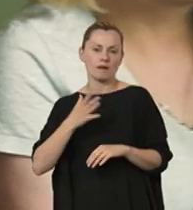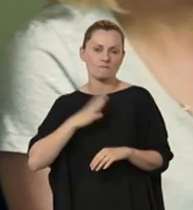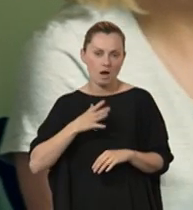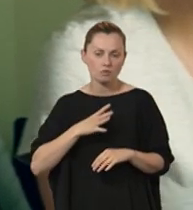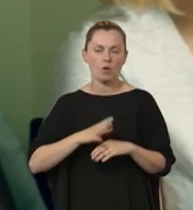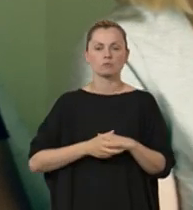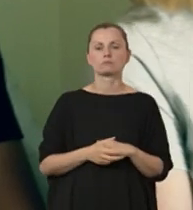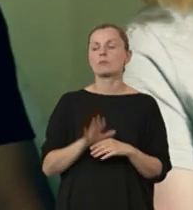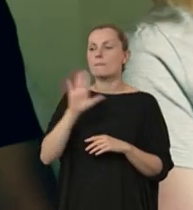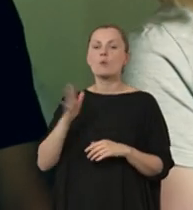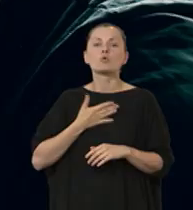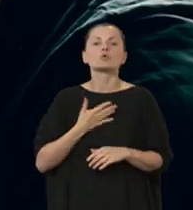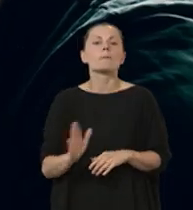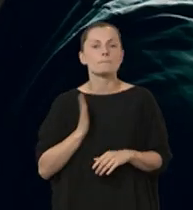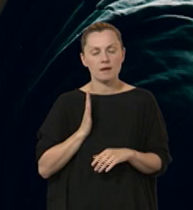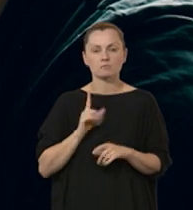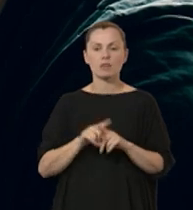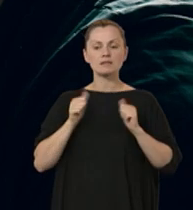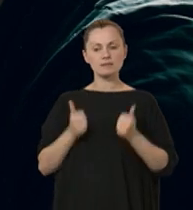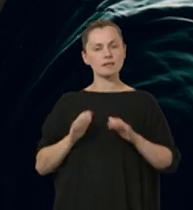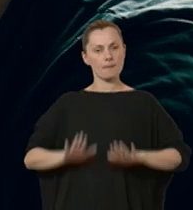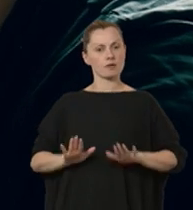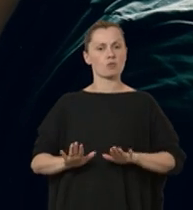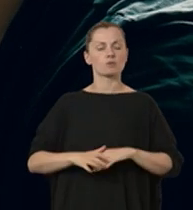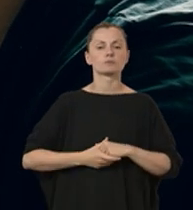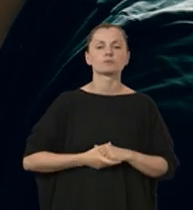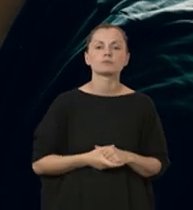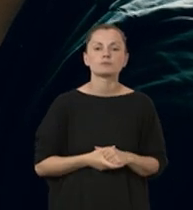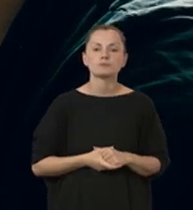wartości, mają poczucie bezpieczeństwa i stabilności.